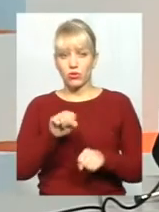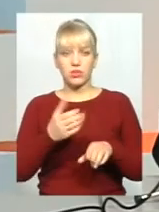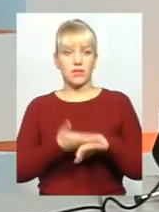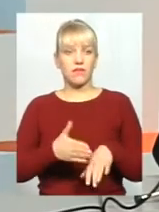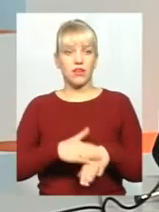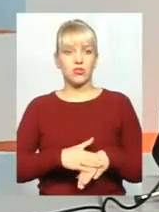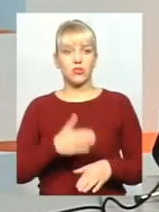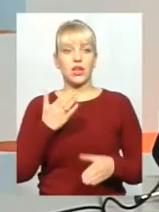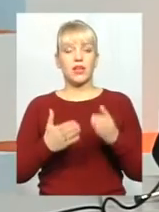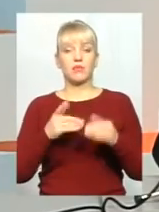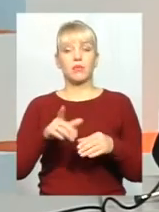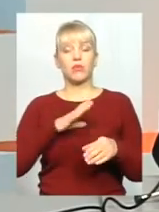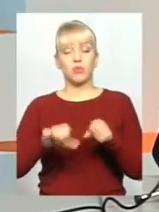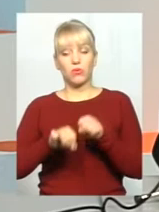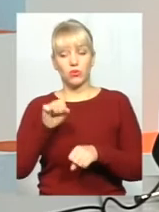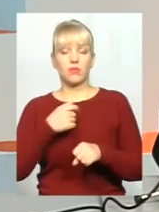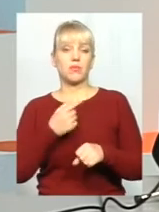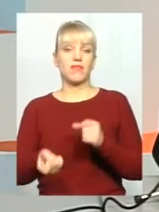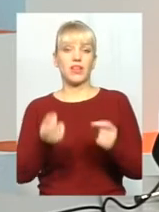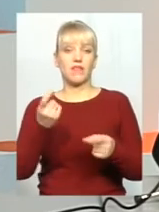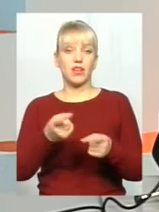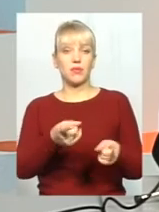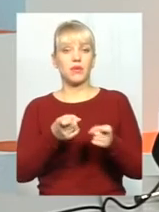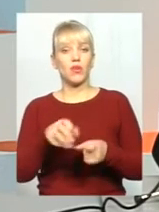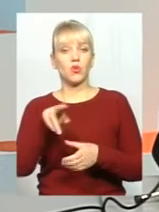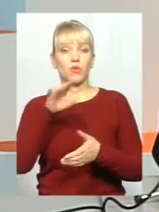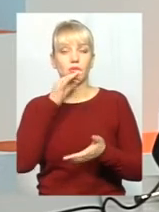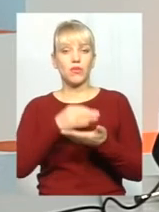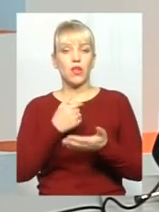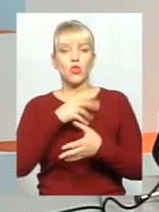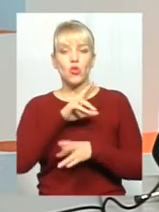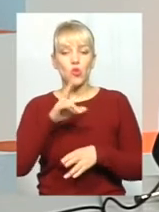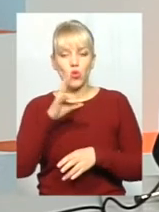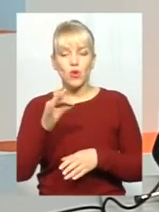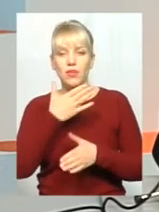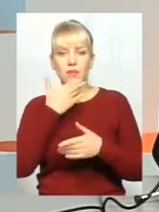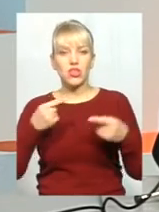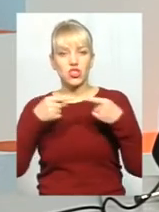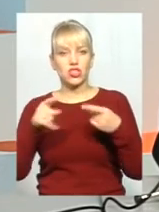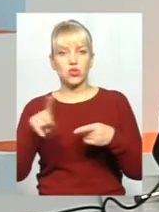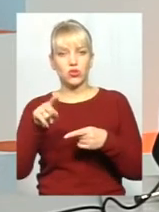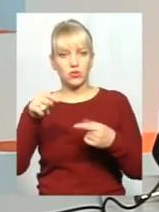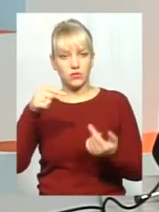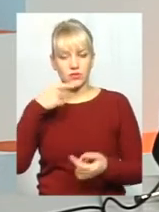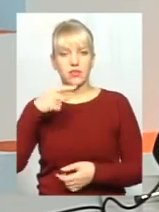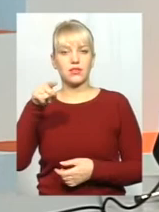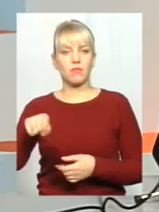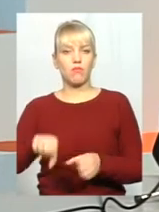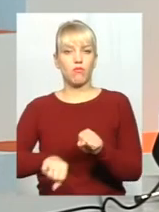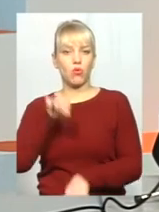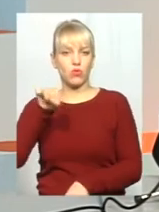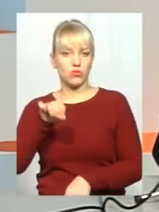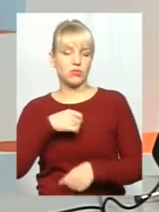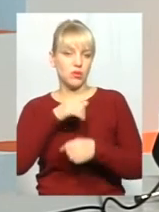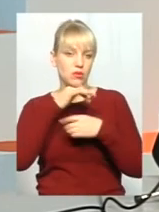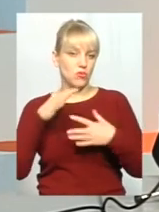порушниками, ми б їх виявляли, притягали до відповідальності. Але враховуючи те, що ми не можемо чітко визначити, що вони порушники, ми їх притягнути до відповідальності також не